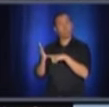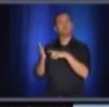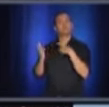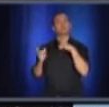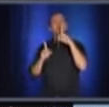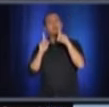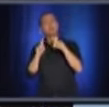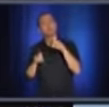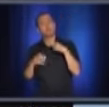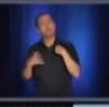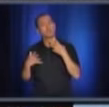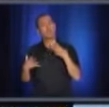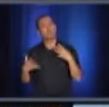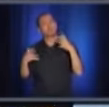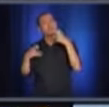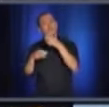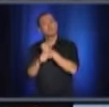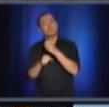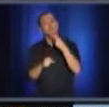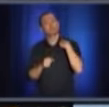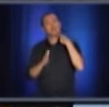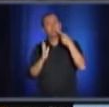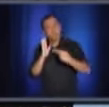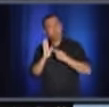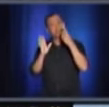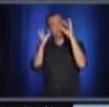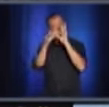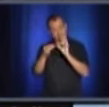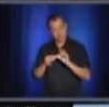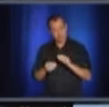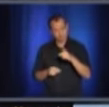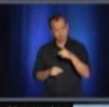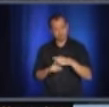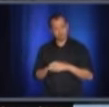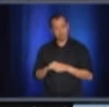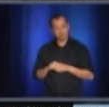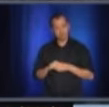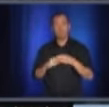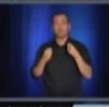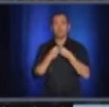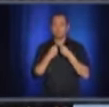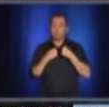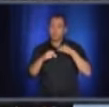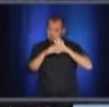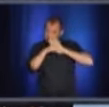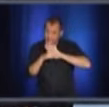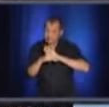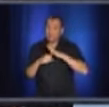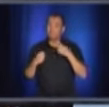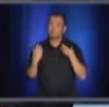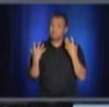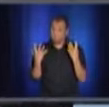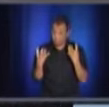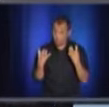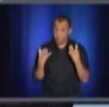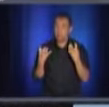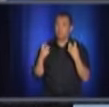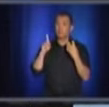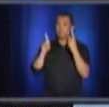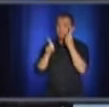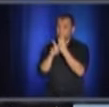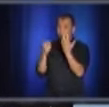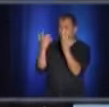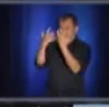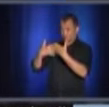résumerai en direct, puis je pourrai en reparler, parce que je mets beaucoup de pression pour avoir ces systèmes-là régularisés au cours des prochains jours,